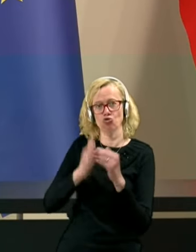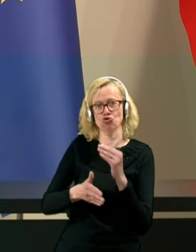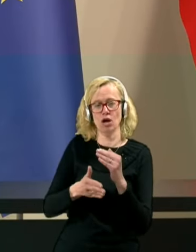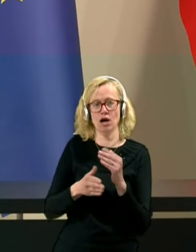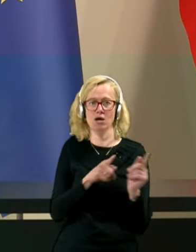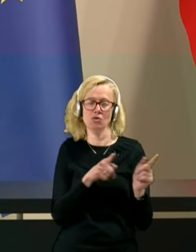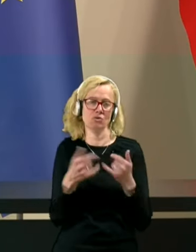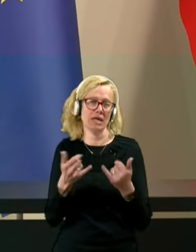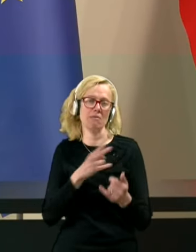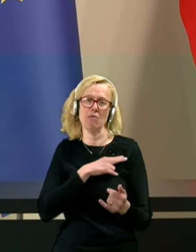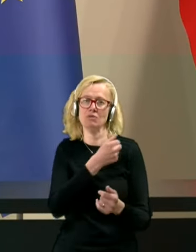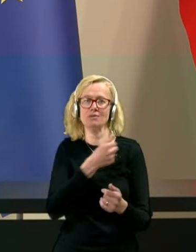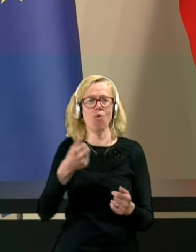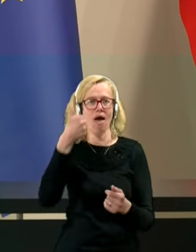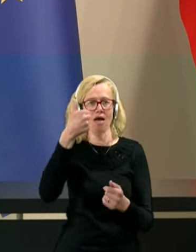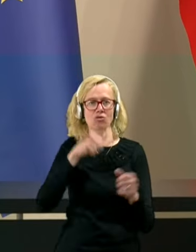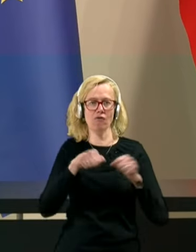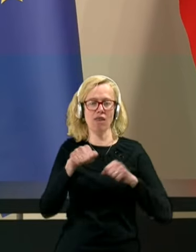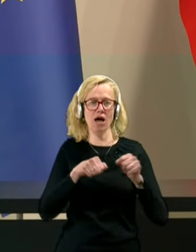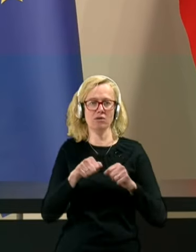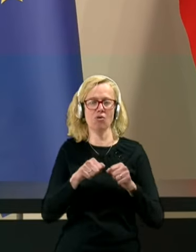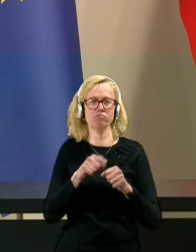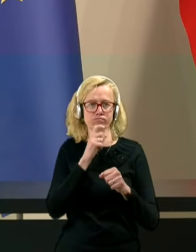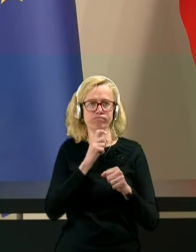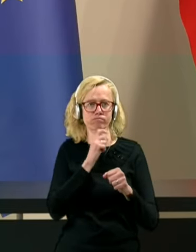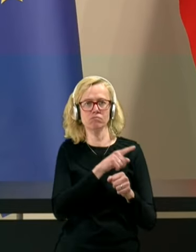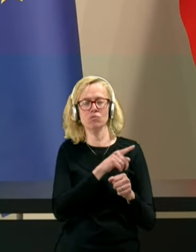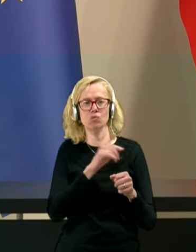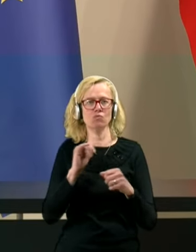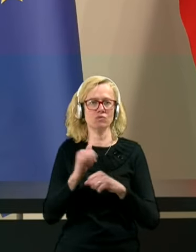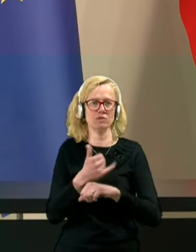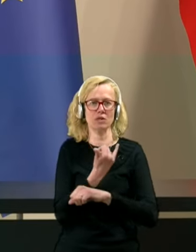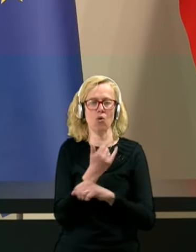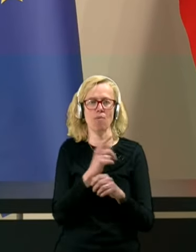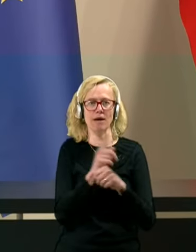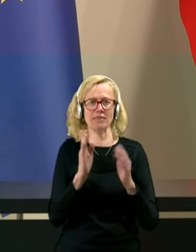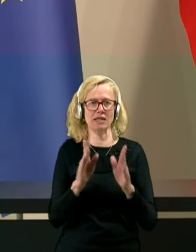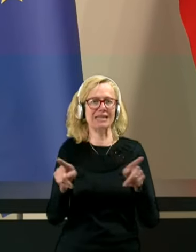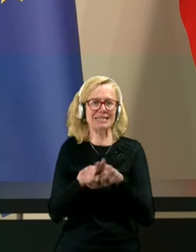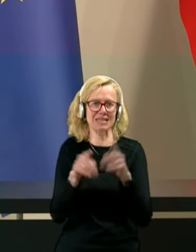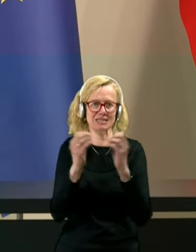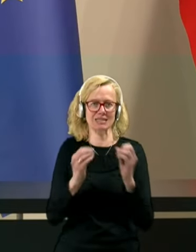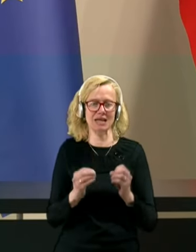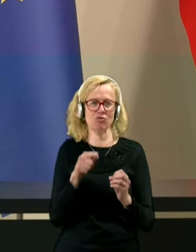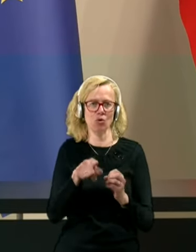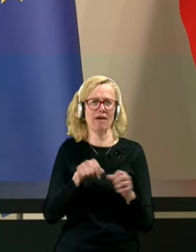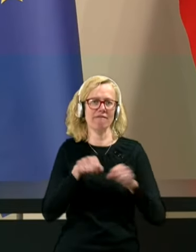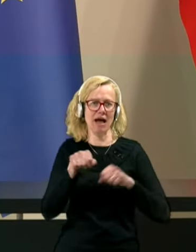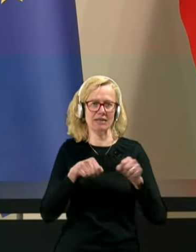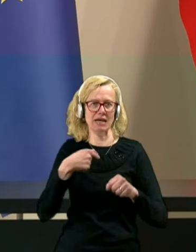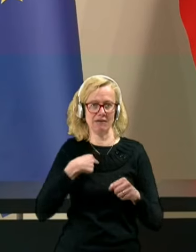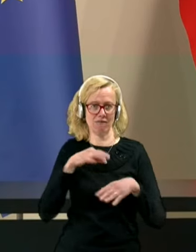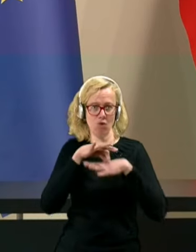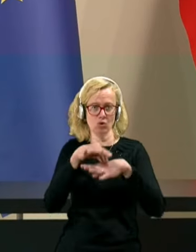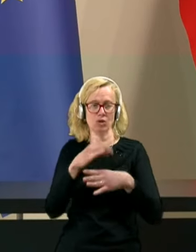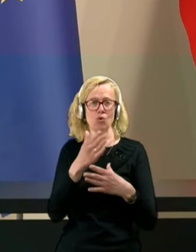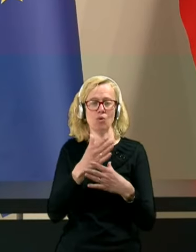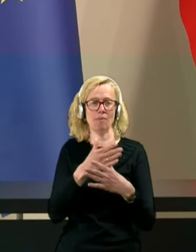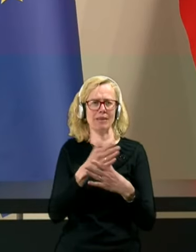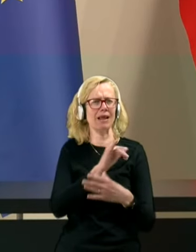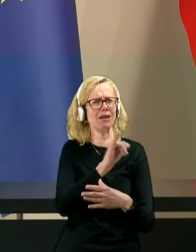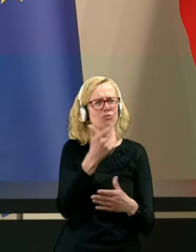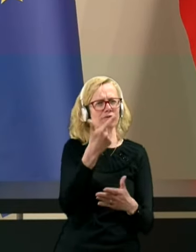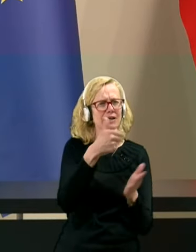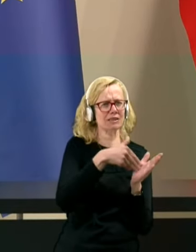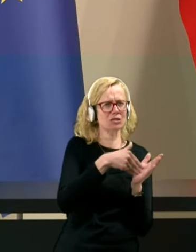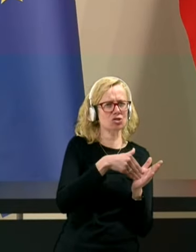eno vlado, ki je zdržala cel mandat v isti sestavi, to je vlada, ki smo jo s vodov med letoma